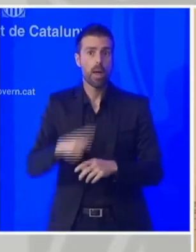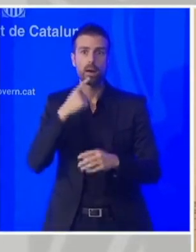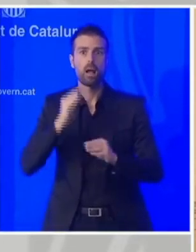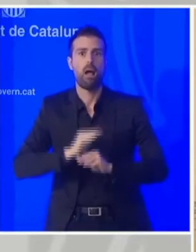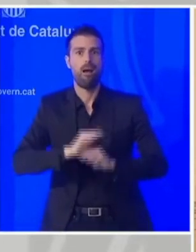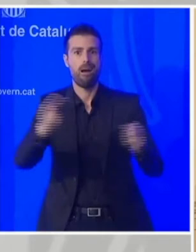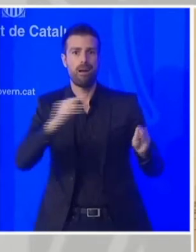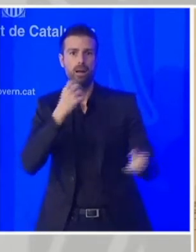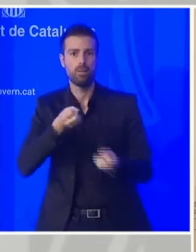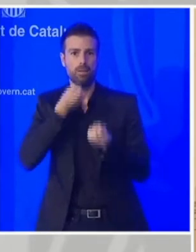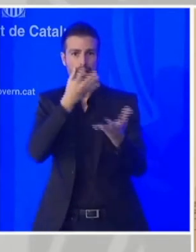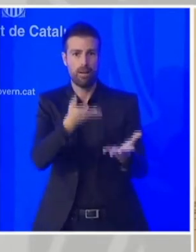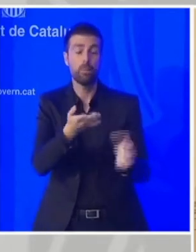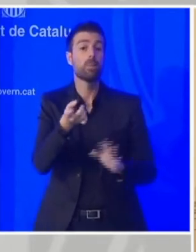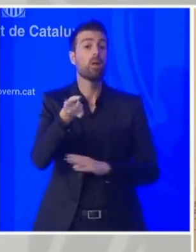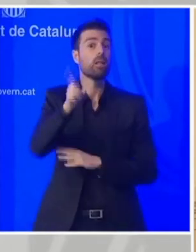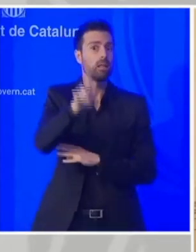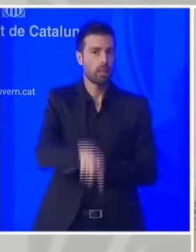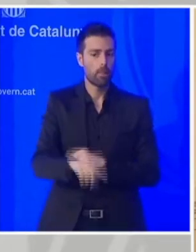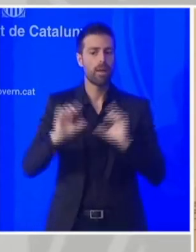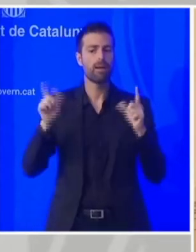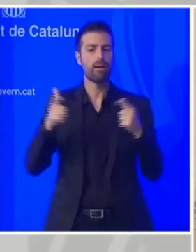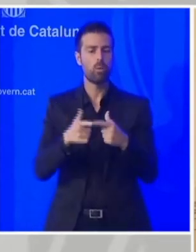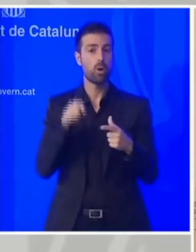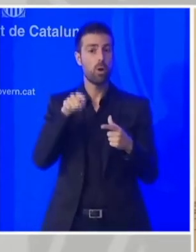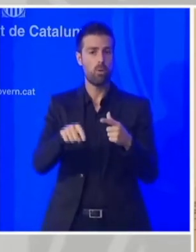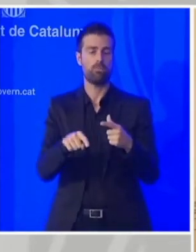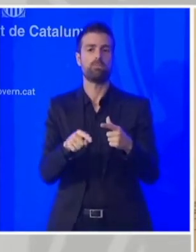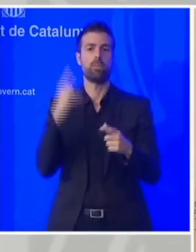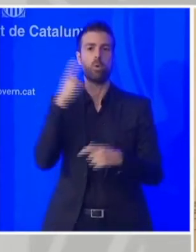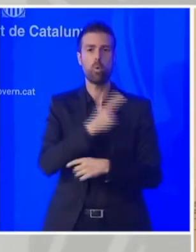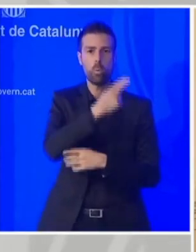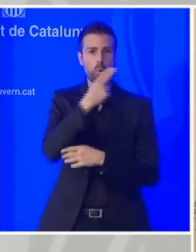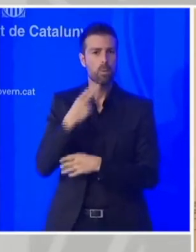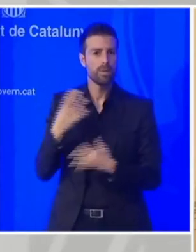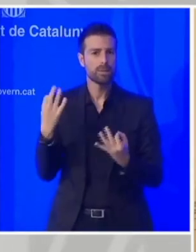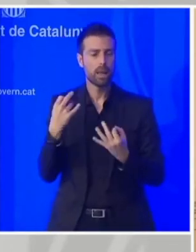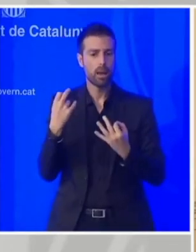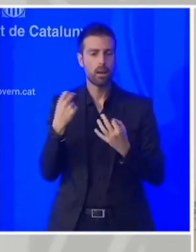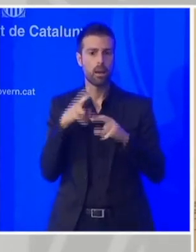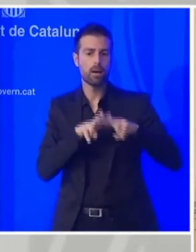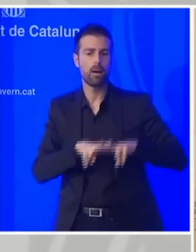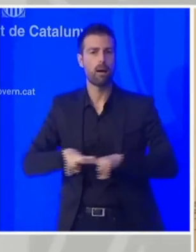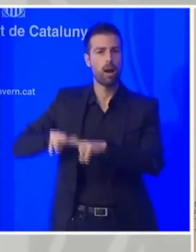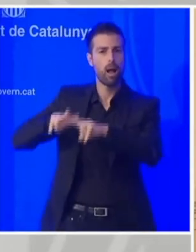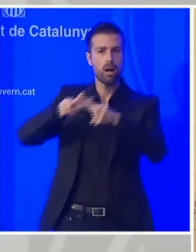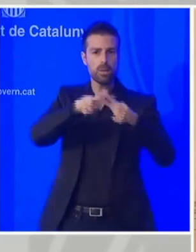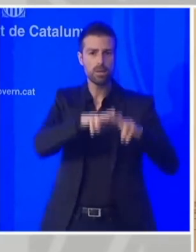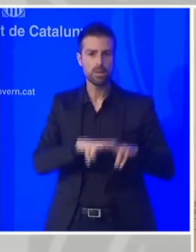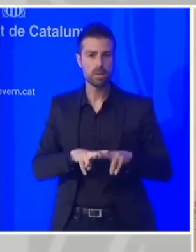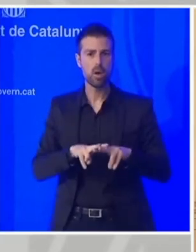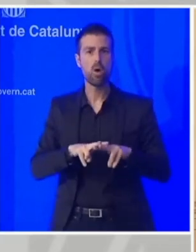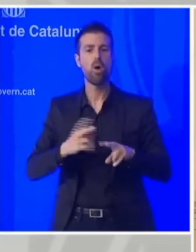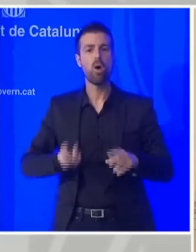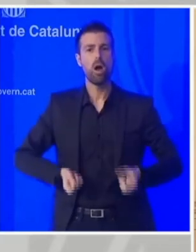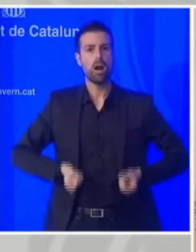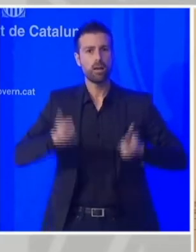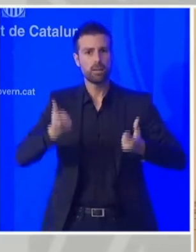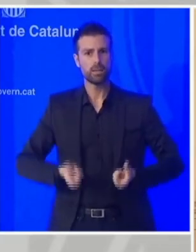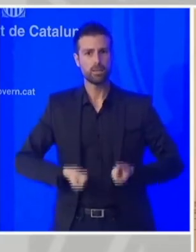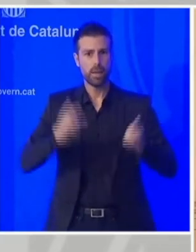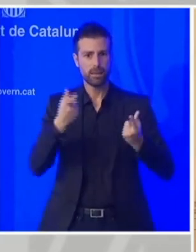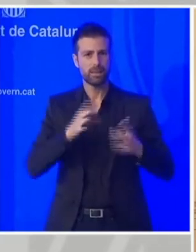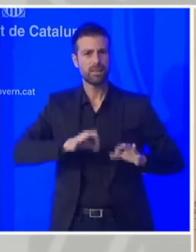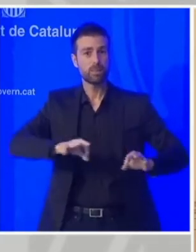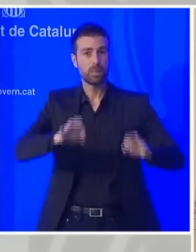també el compromís que hem mantingut a la reunió de poder revisar tots aquells sobrecostos que han tingut els